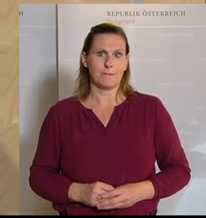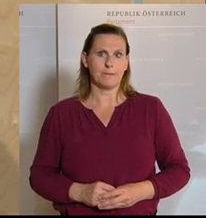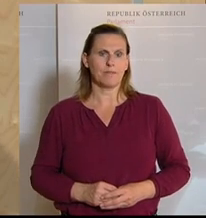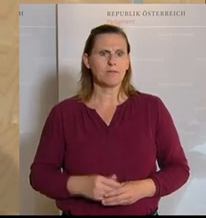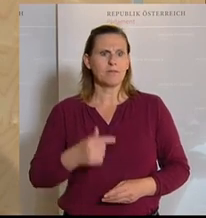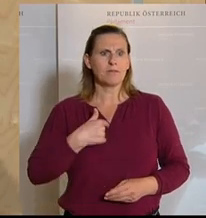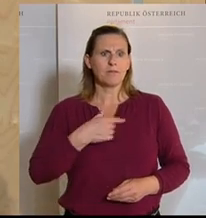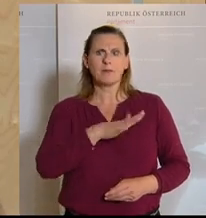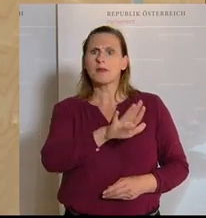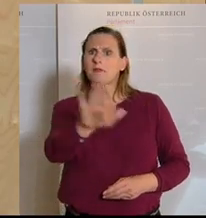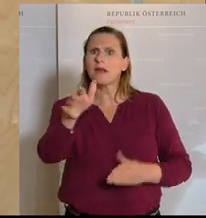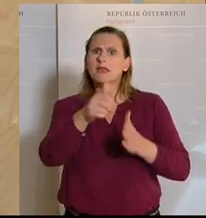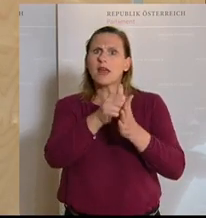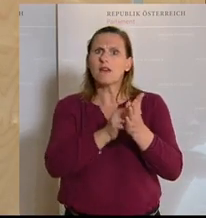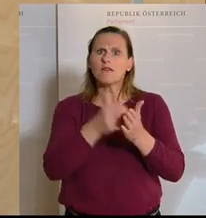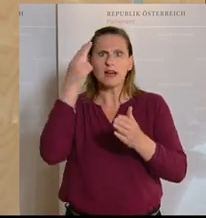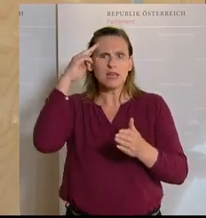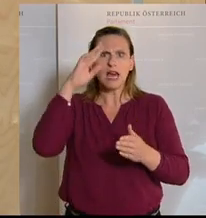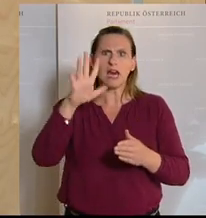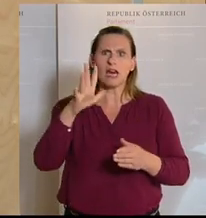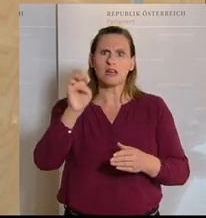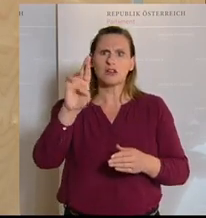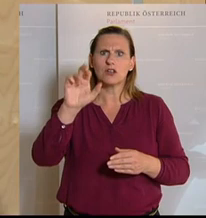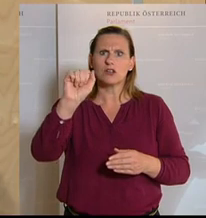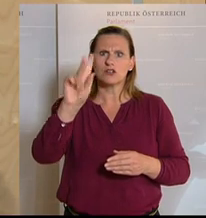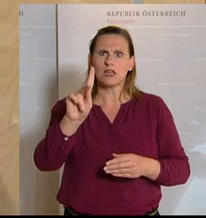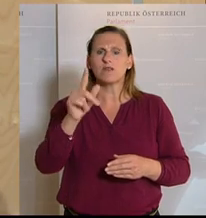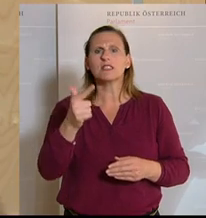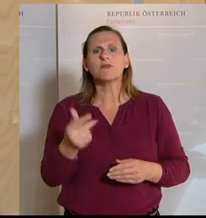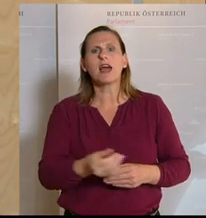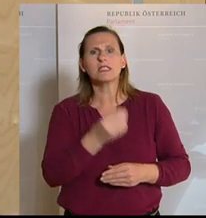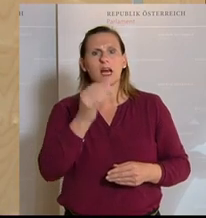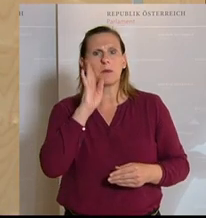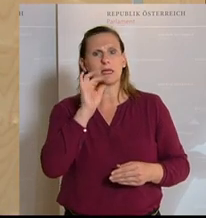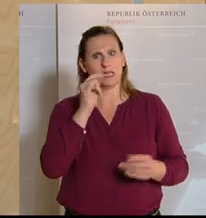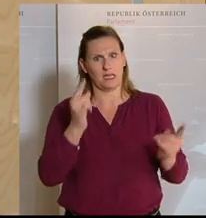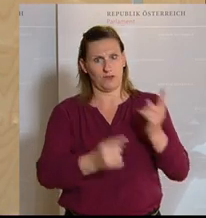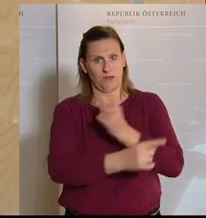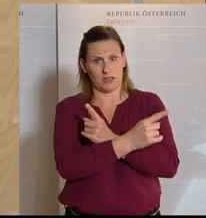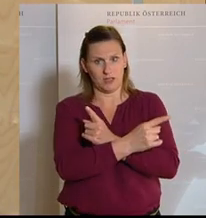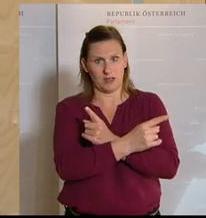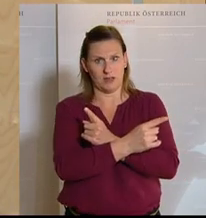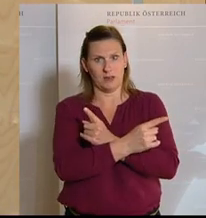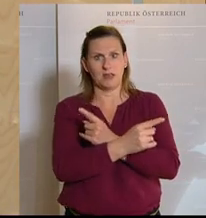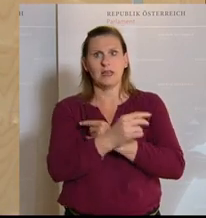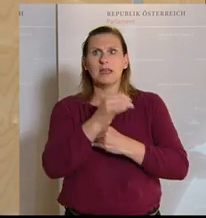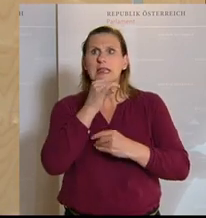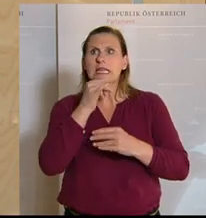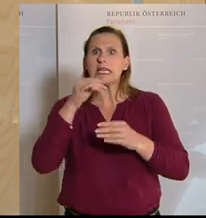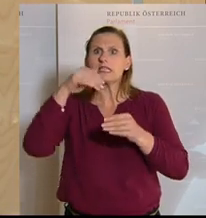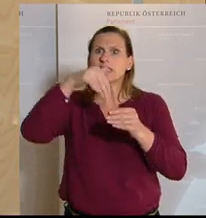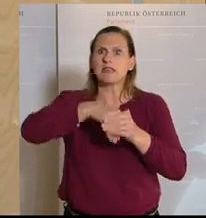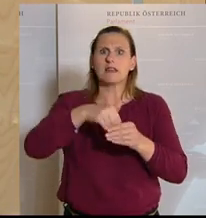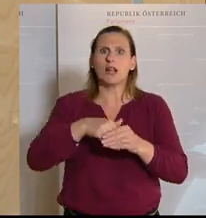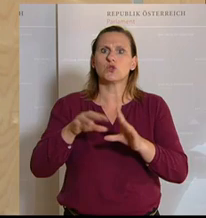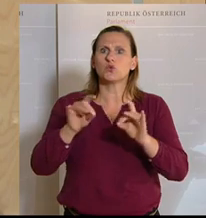Ich darf bei Ihnen beginnen, Herr Abgeordnete Scherack, denn Sie sollten zwei Dinge nicht verwechseln. Es geht nicht darum, Angst zu machen,